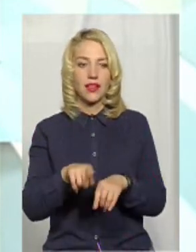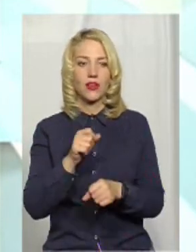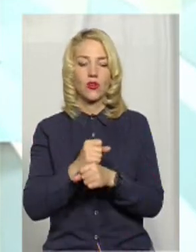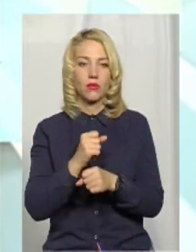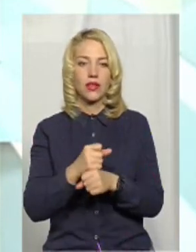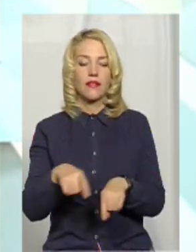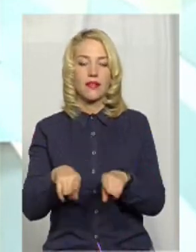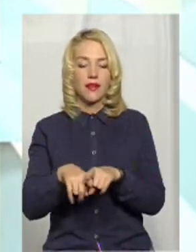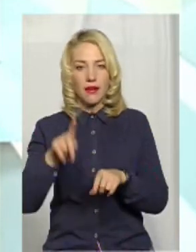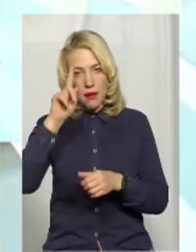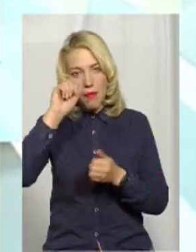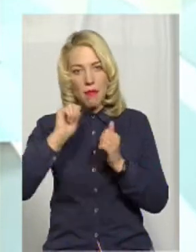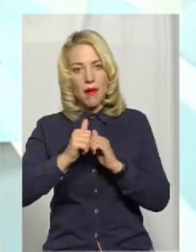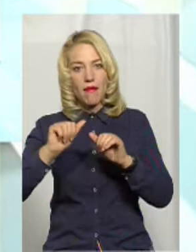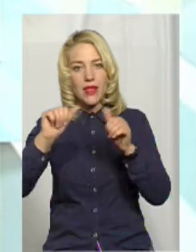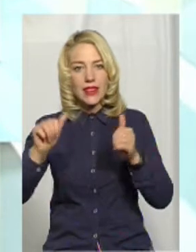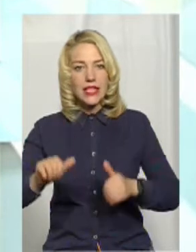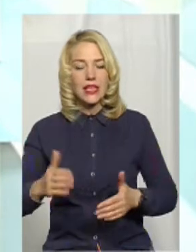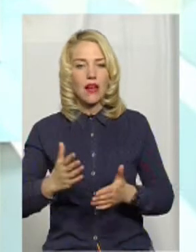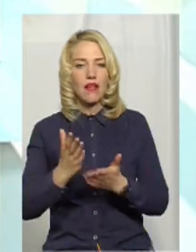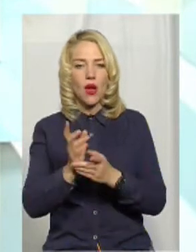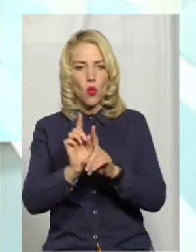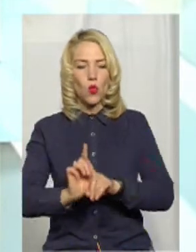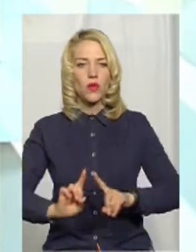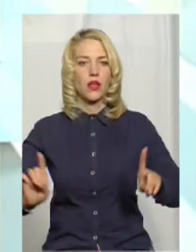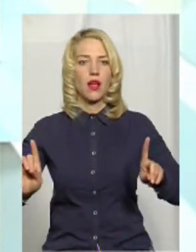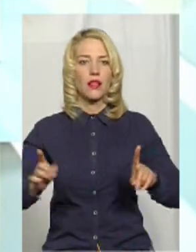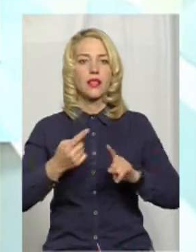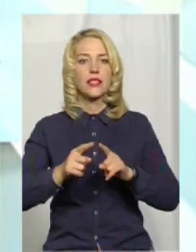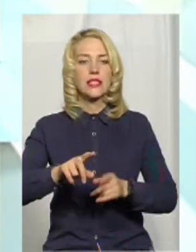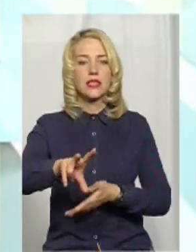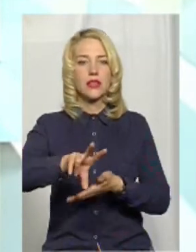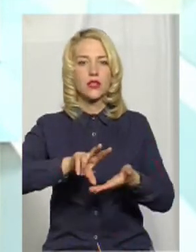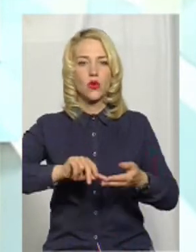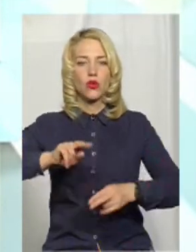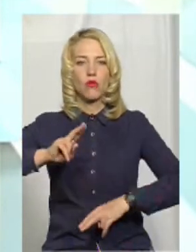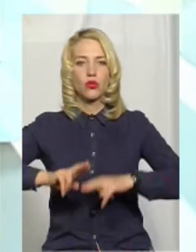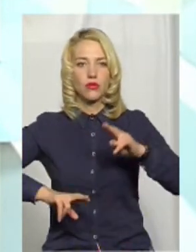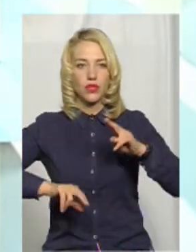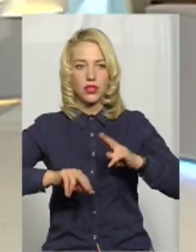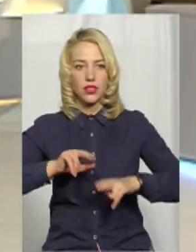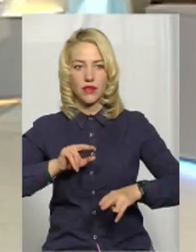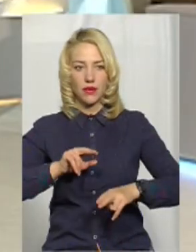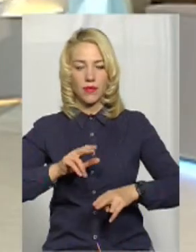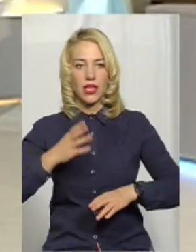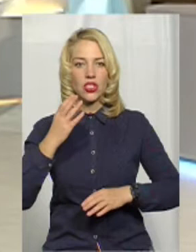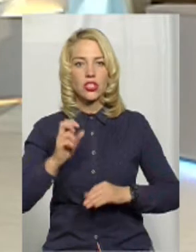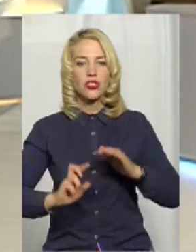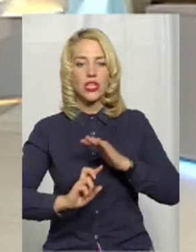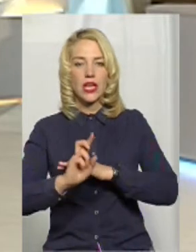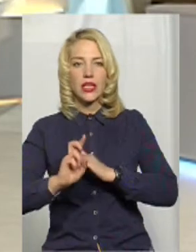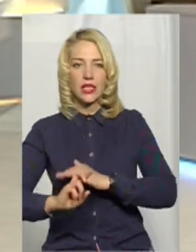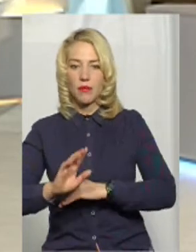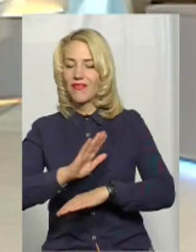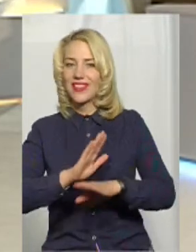такій пам'ятці, яка є унікальною. Вона – це зразок будівництва ще храмів не